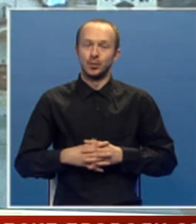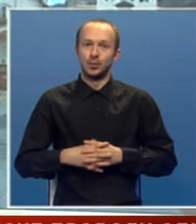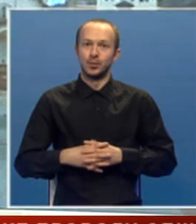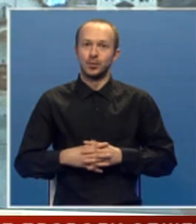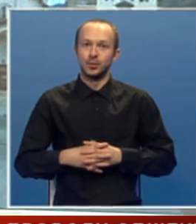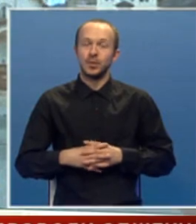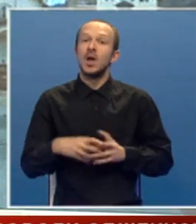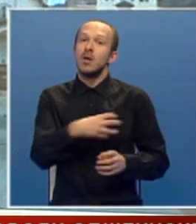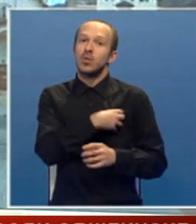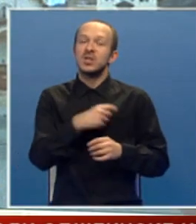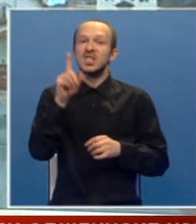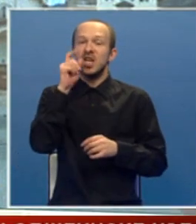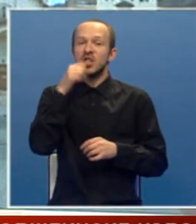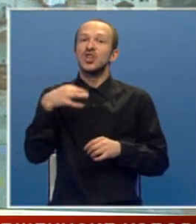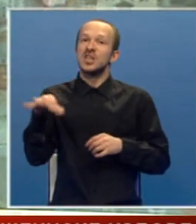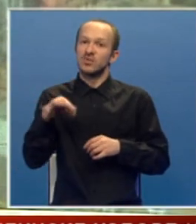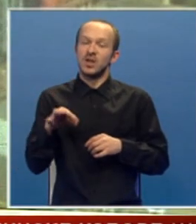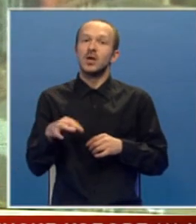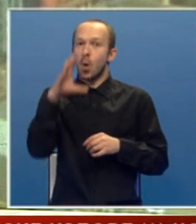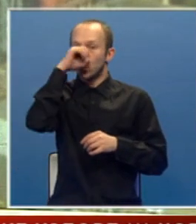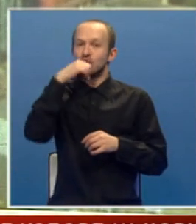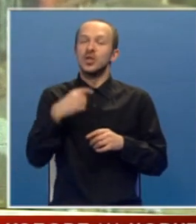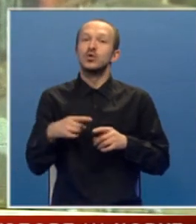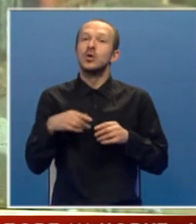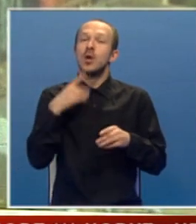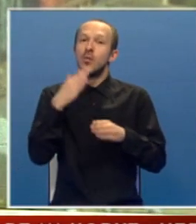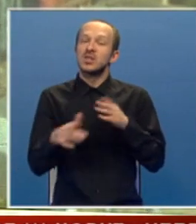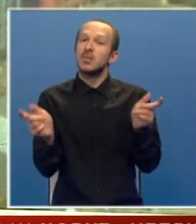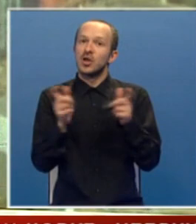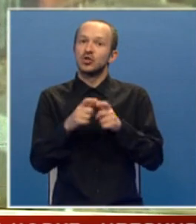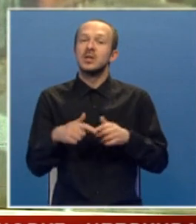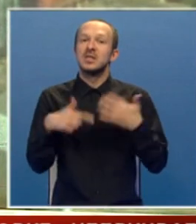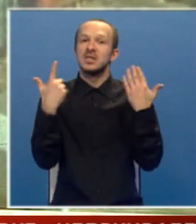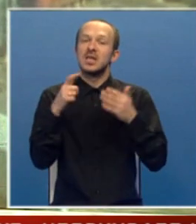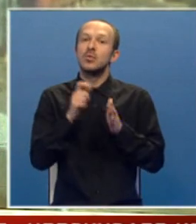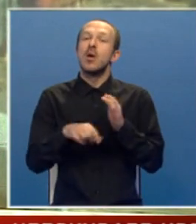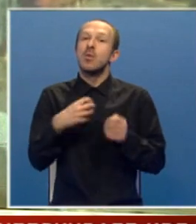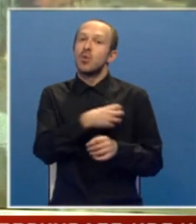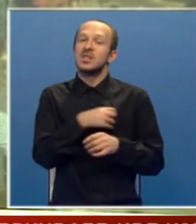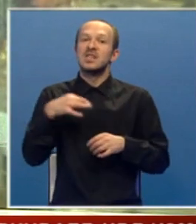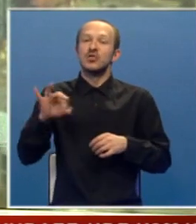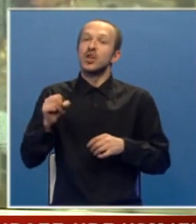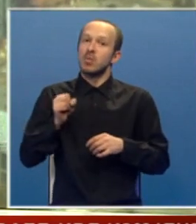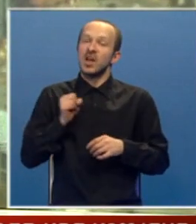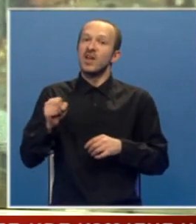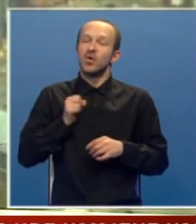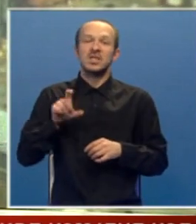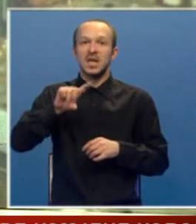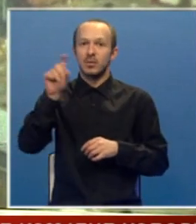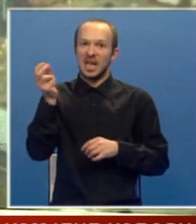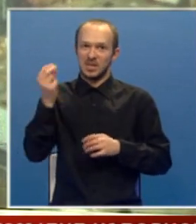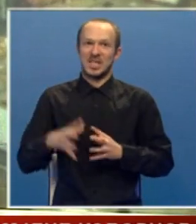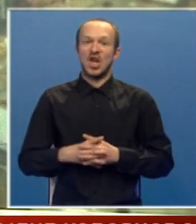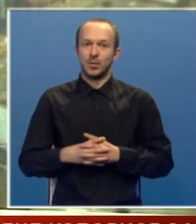Borci i građani Zvornika ogorčeni su posljednjim hapšenjem sedmorice boraca Zvorničke brigade Vojske Republike